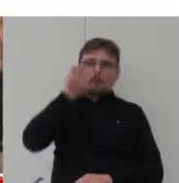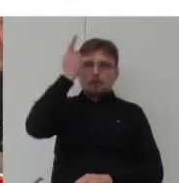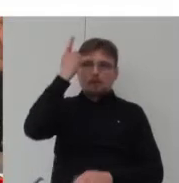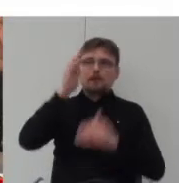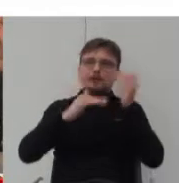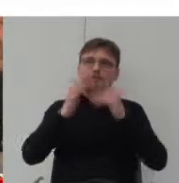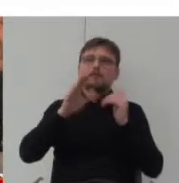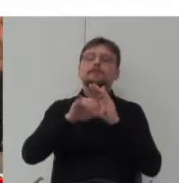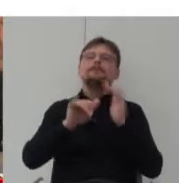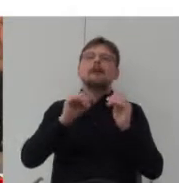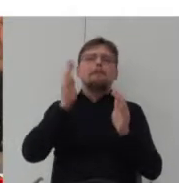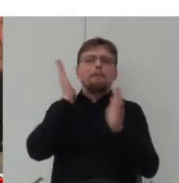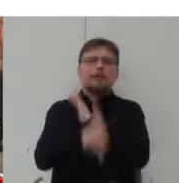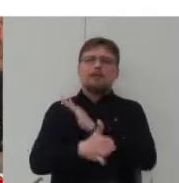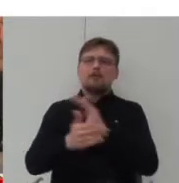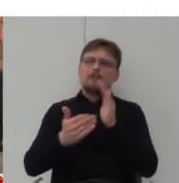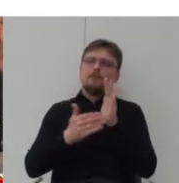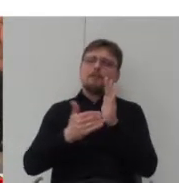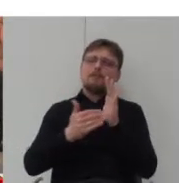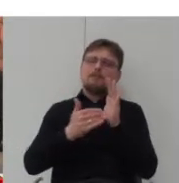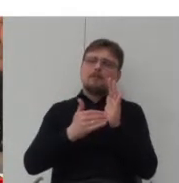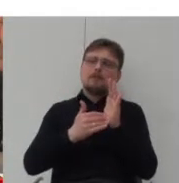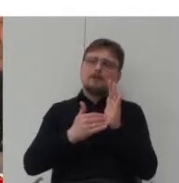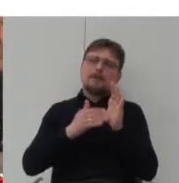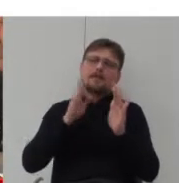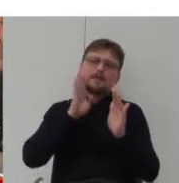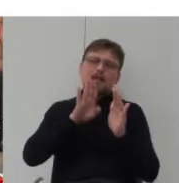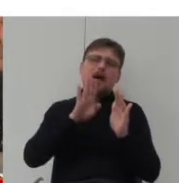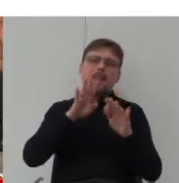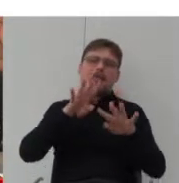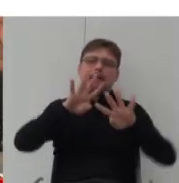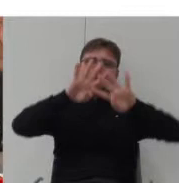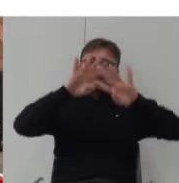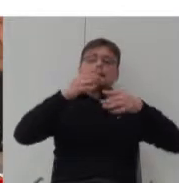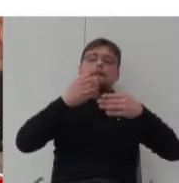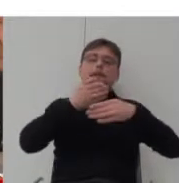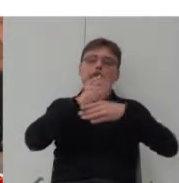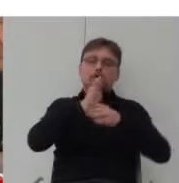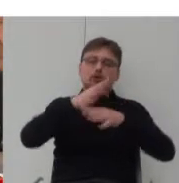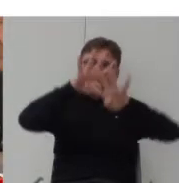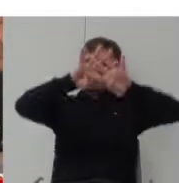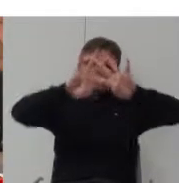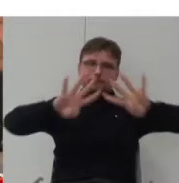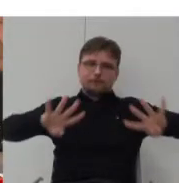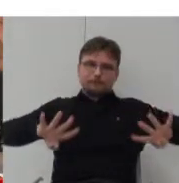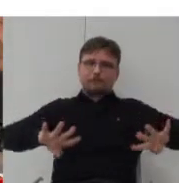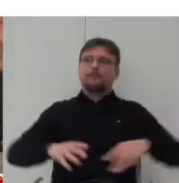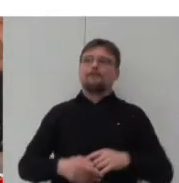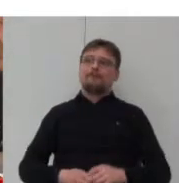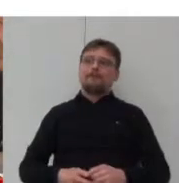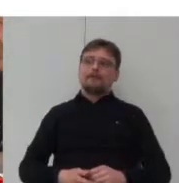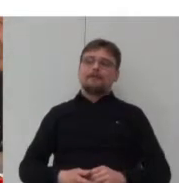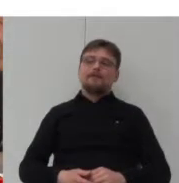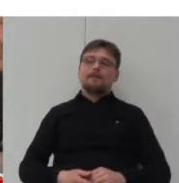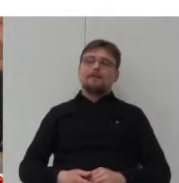prosta. Chodzi o kontynuację tej zabudowy kwartałowej z pierzeją, wyższą pierzeją zewnętrzną,